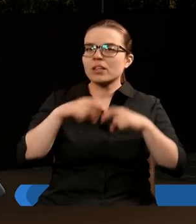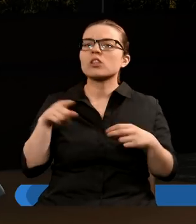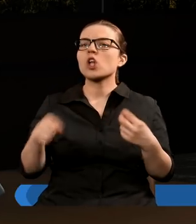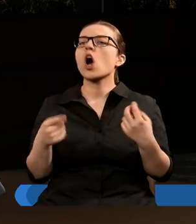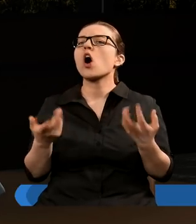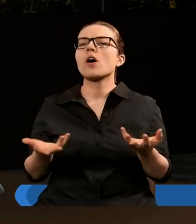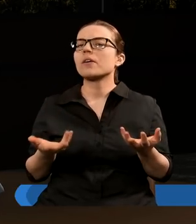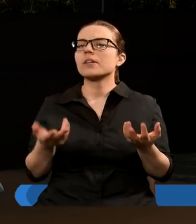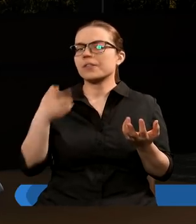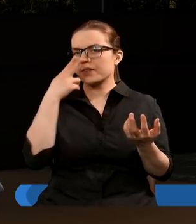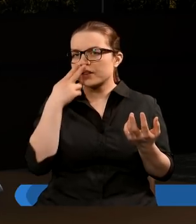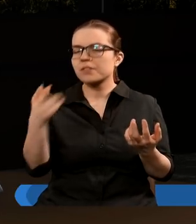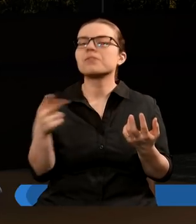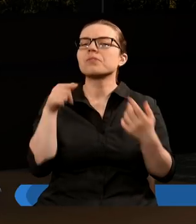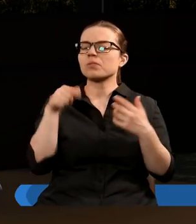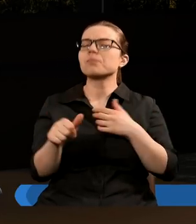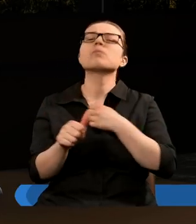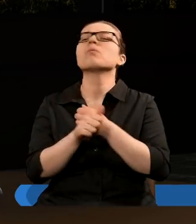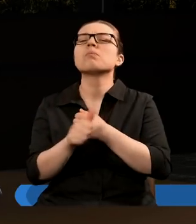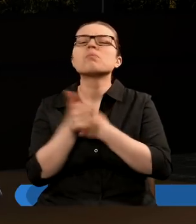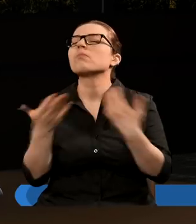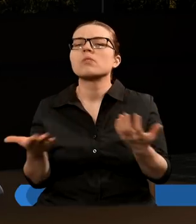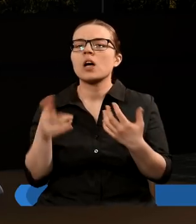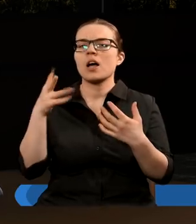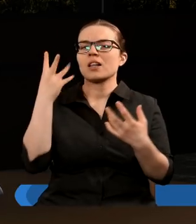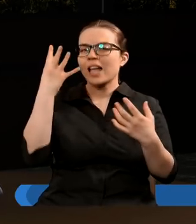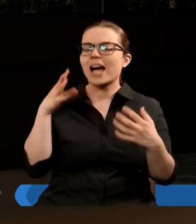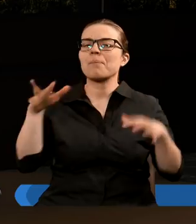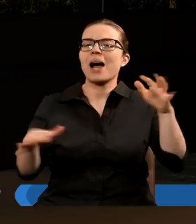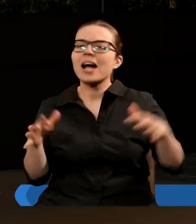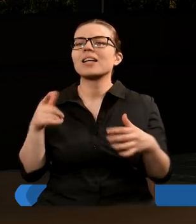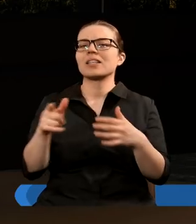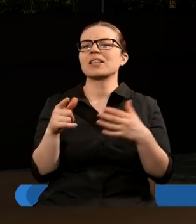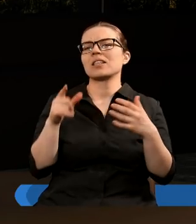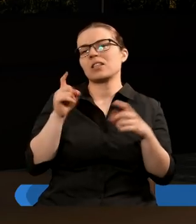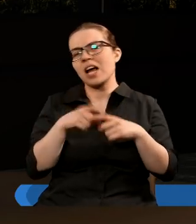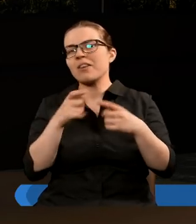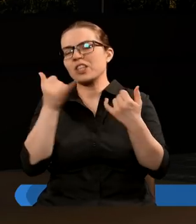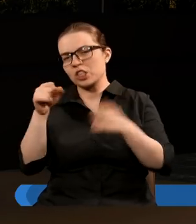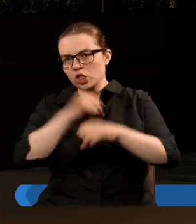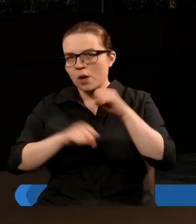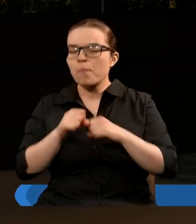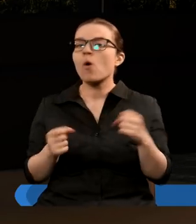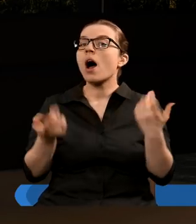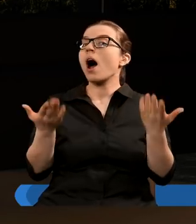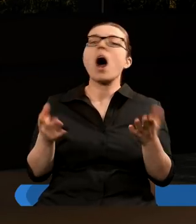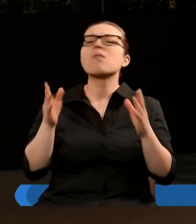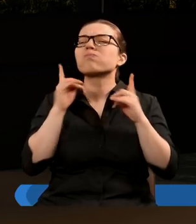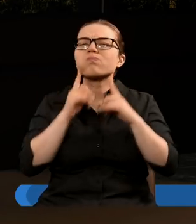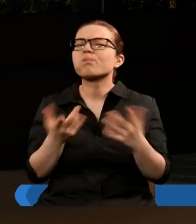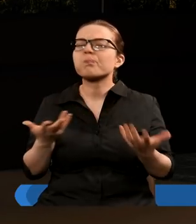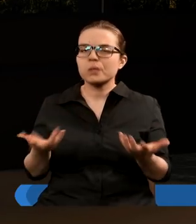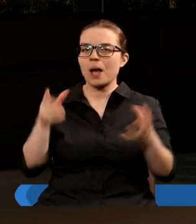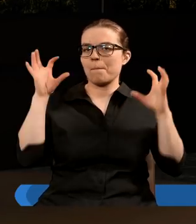widzimy, że chodzi tutaj o czterech państwach. Babilonii, Medii, Persji, Grecji i Rzymu. I tak naprawdę ta